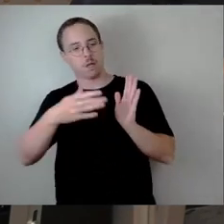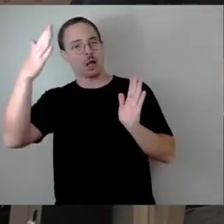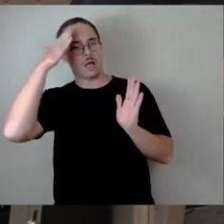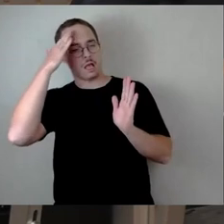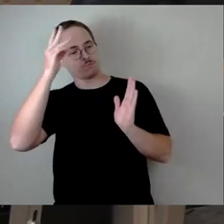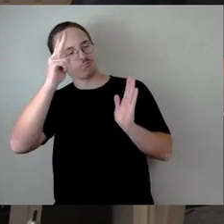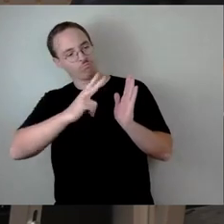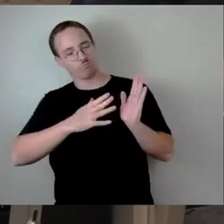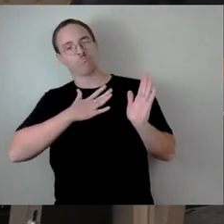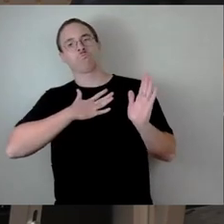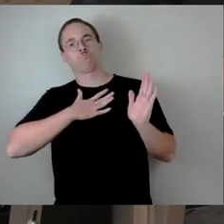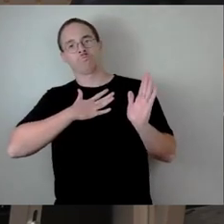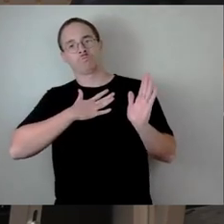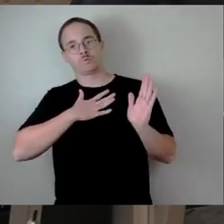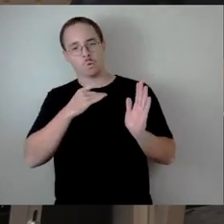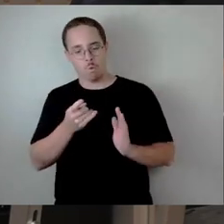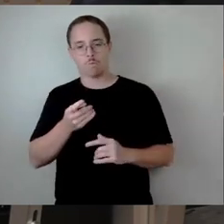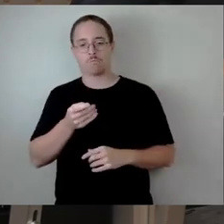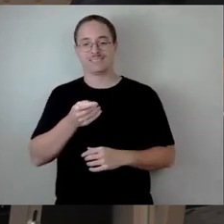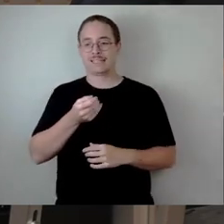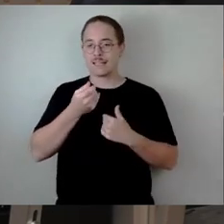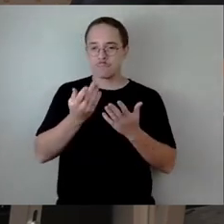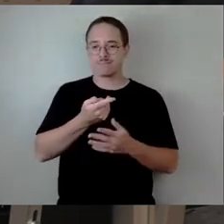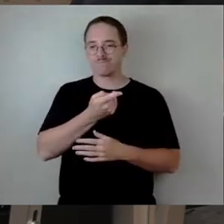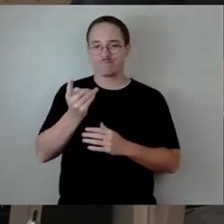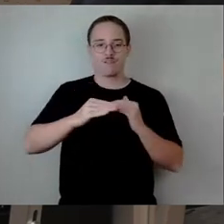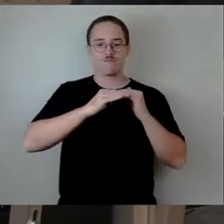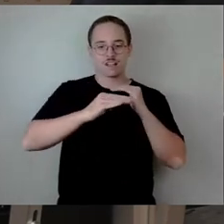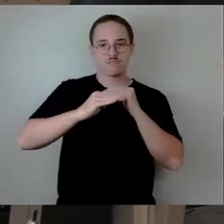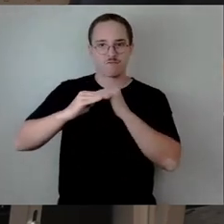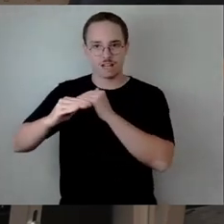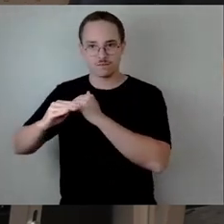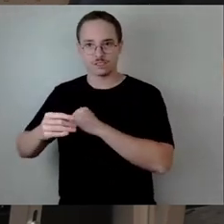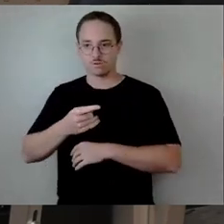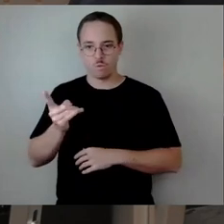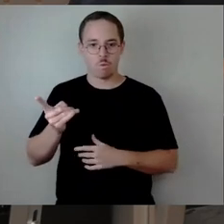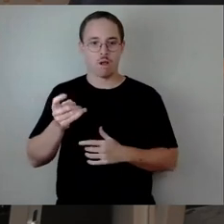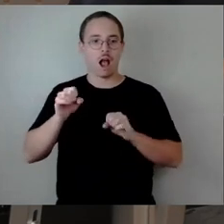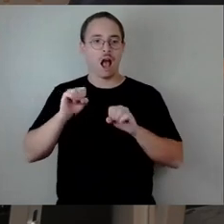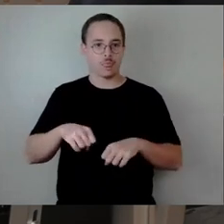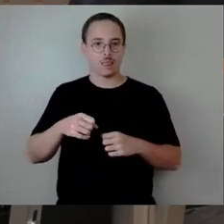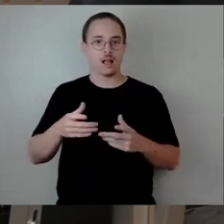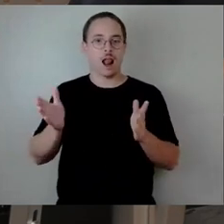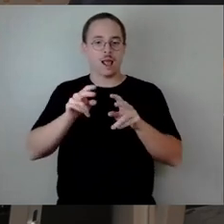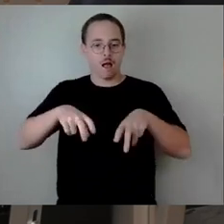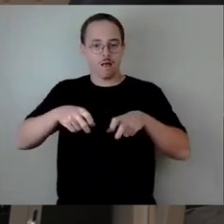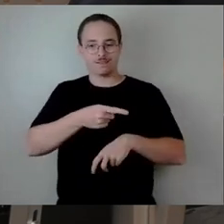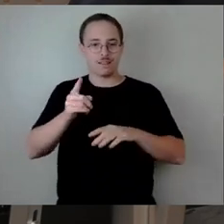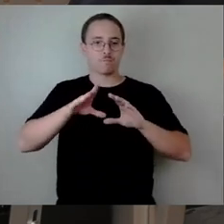wo also eine kleingärtnerische Nutzung in der Nähe bestehender Anlagen möglich sind, auch dafür